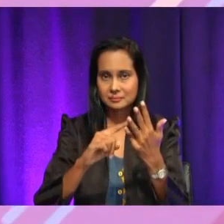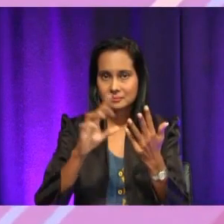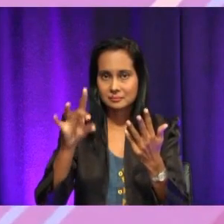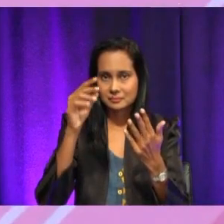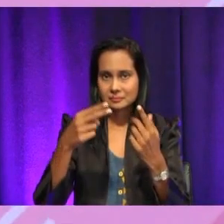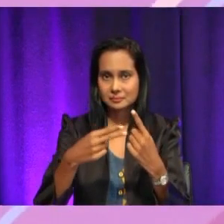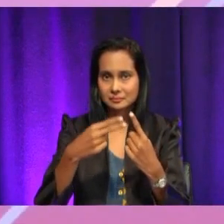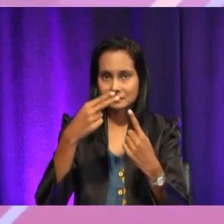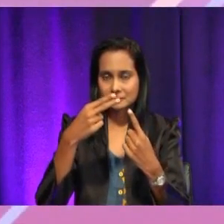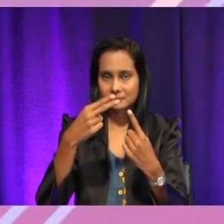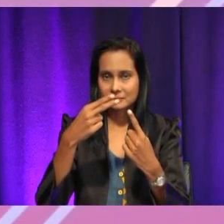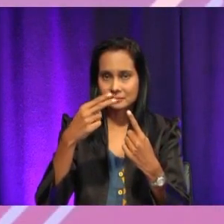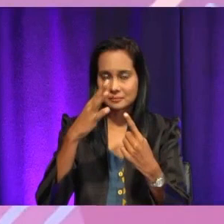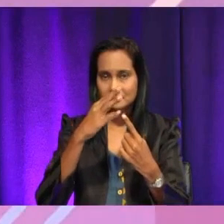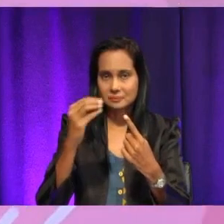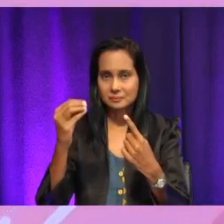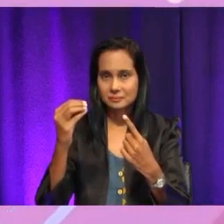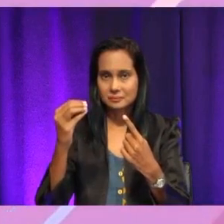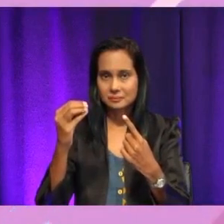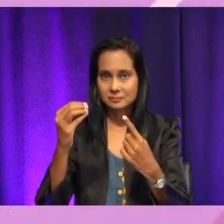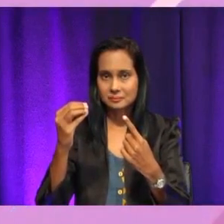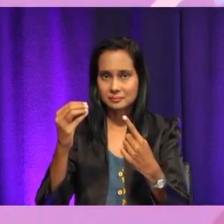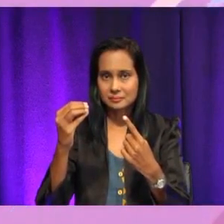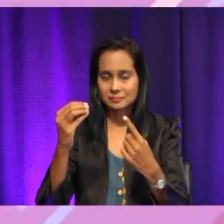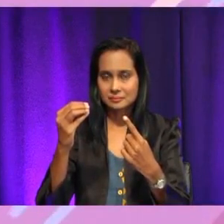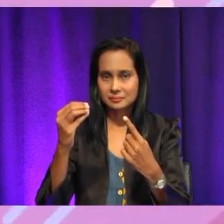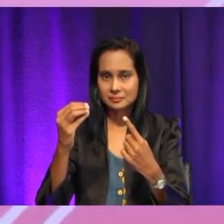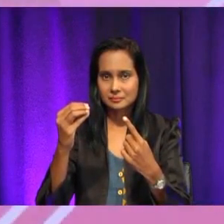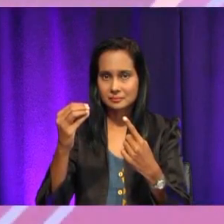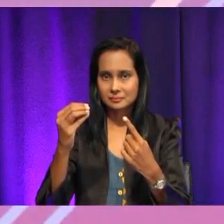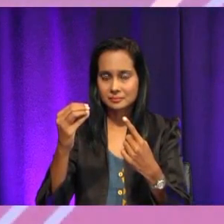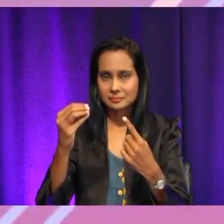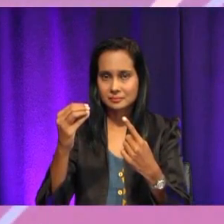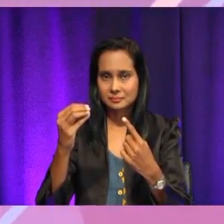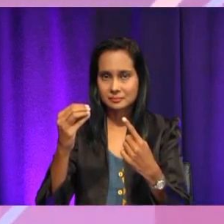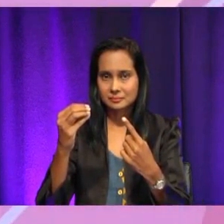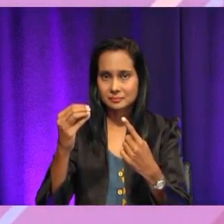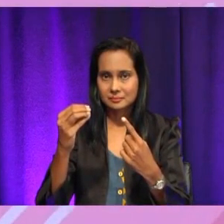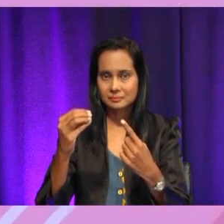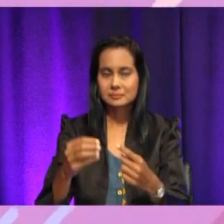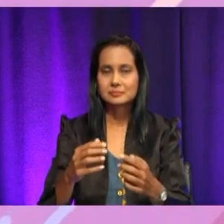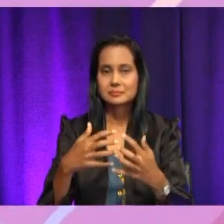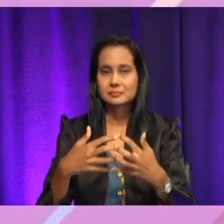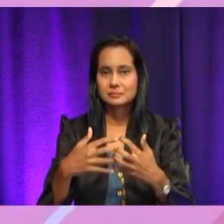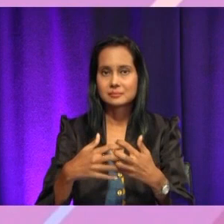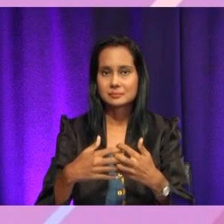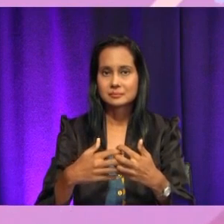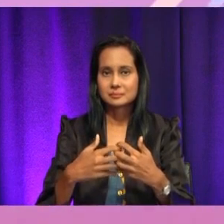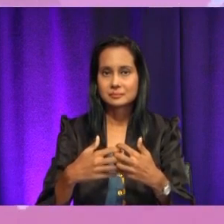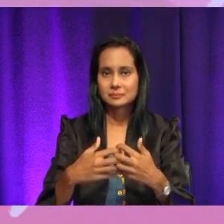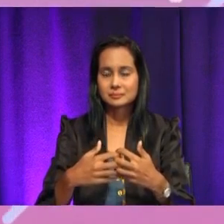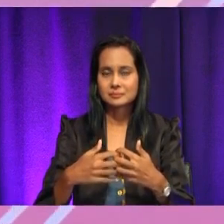suhu. Akhir sekali, tekan butang mula. Pakaian akan dikeringkan jika mesin pengering sudah